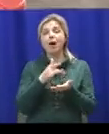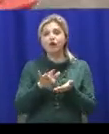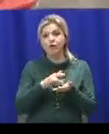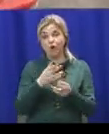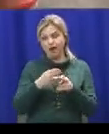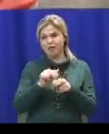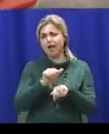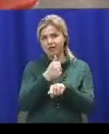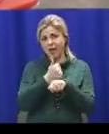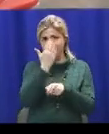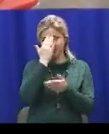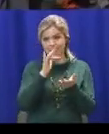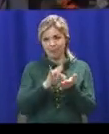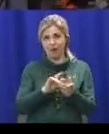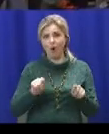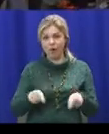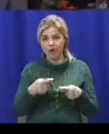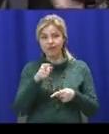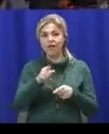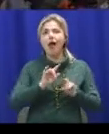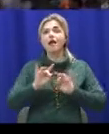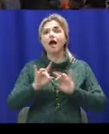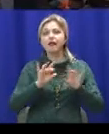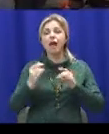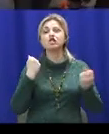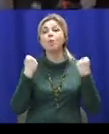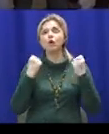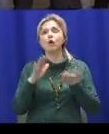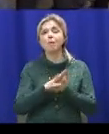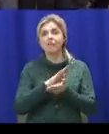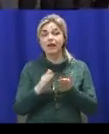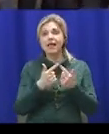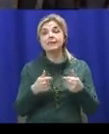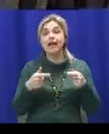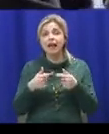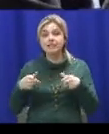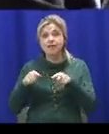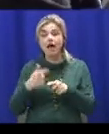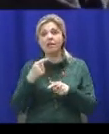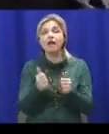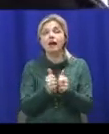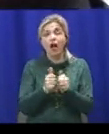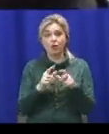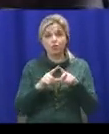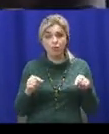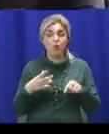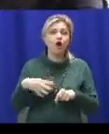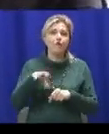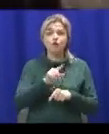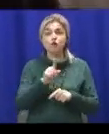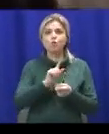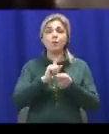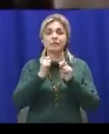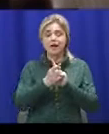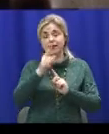організаторів. Вони рекламують безкоштовні спортивні секції, які знаходяться поблизу шкіл. Все, аби вістань від дому чи